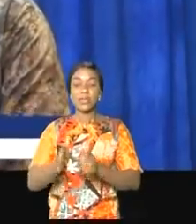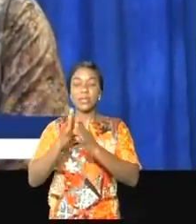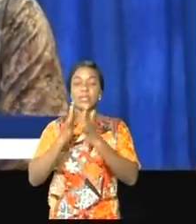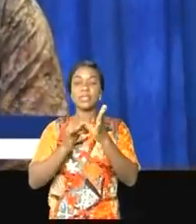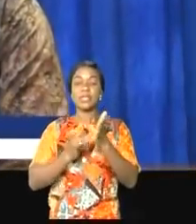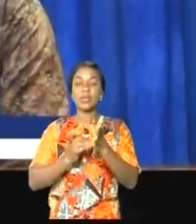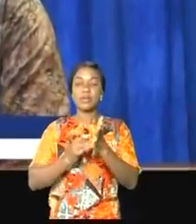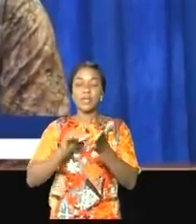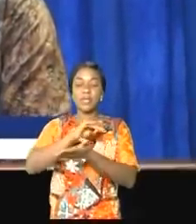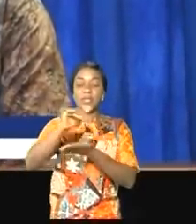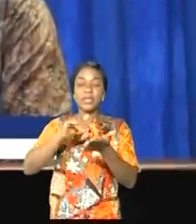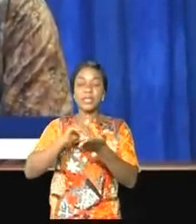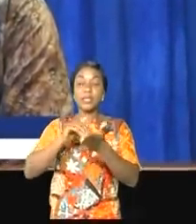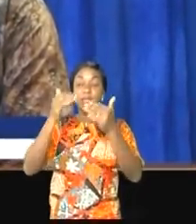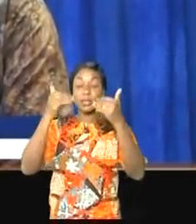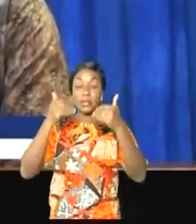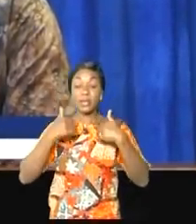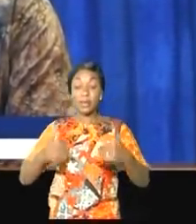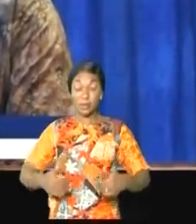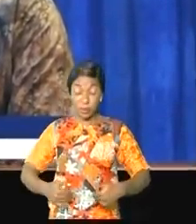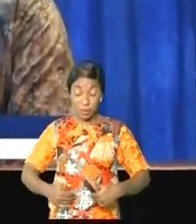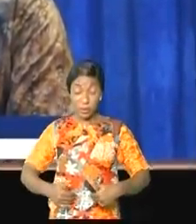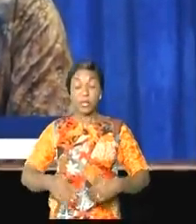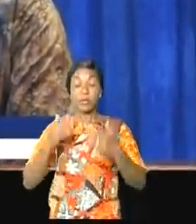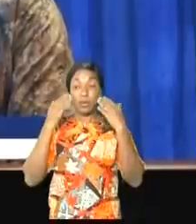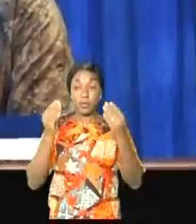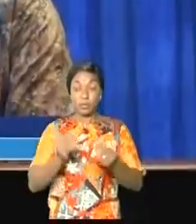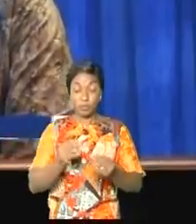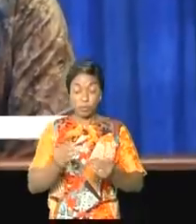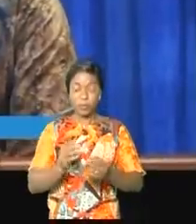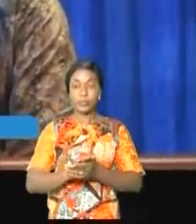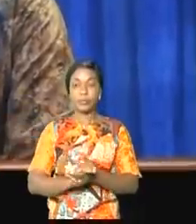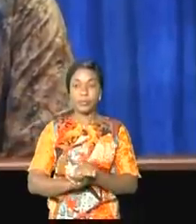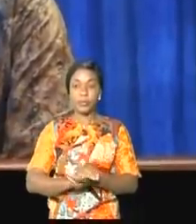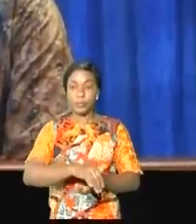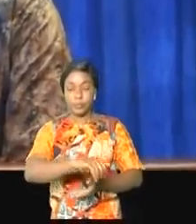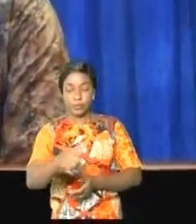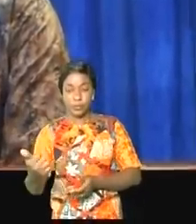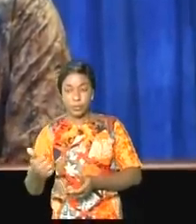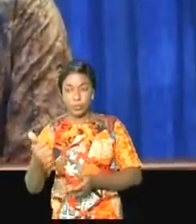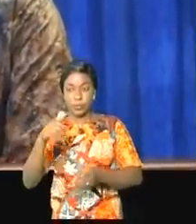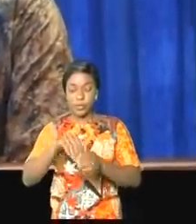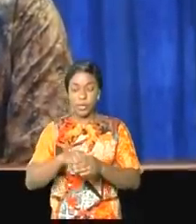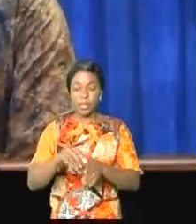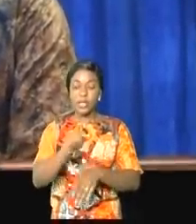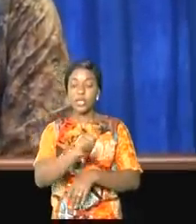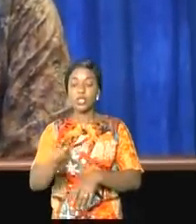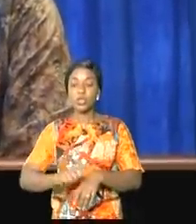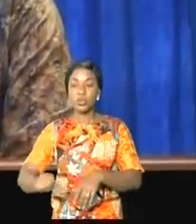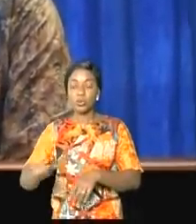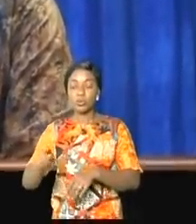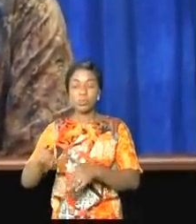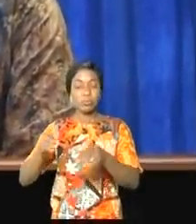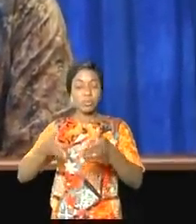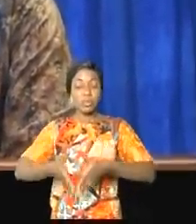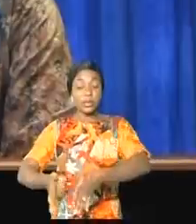certaines d'entre elles sont situées dans des zones enclavées. Et